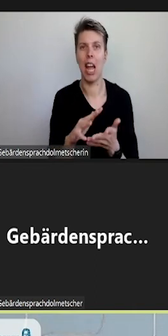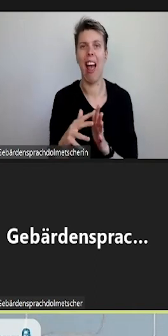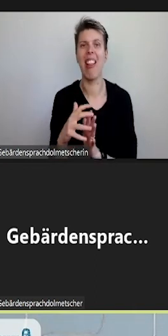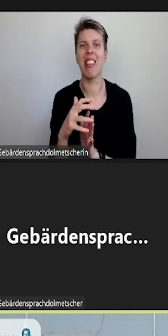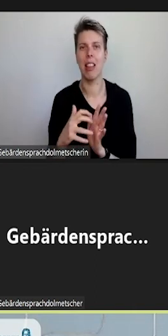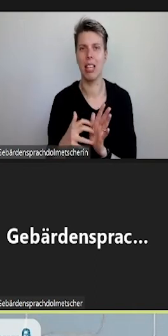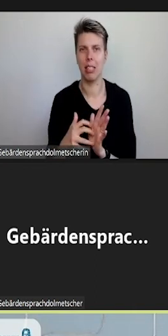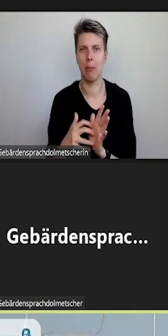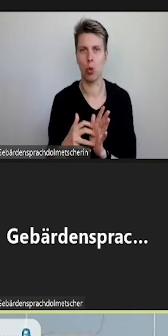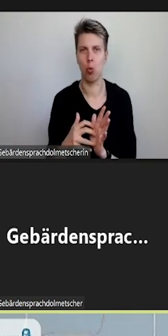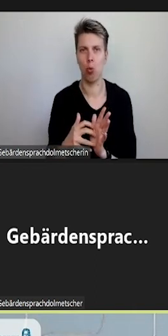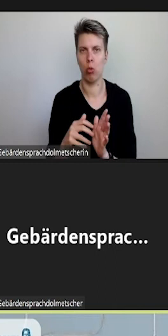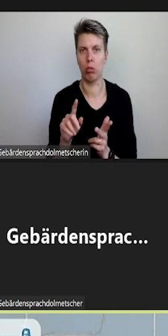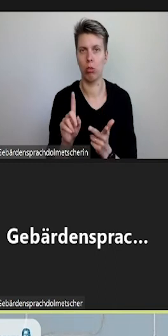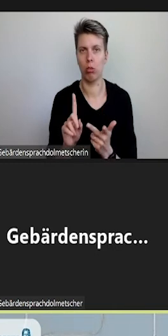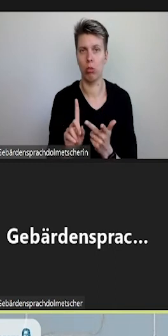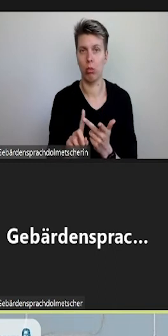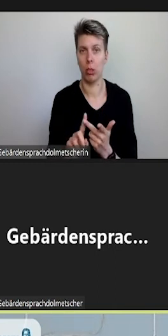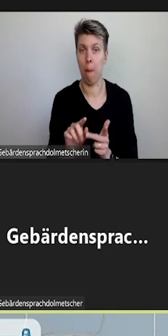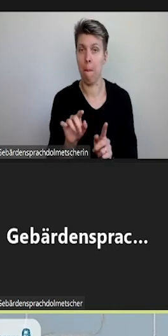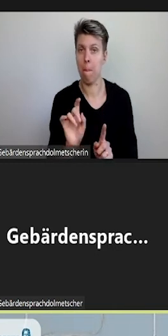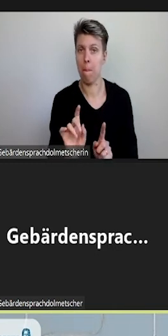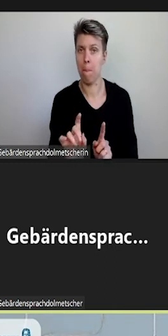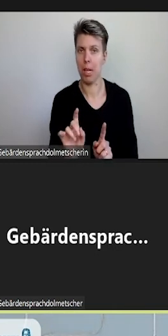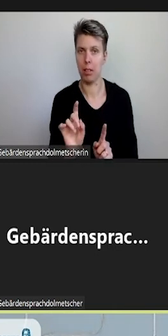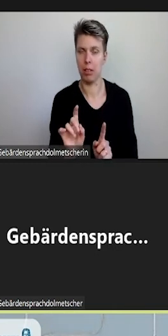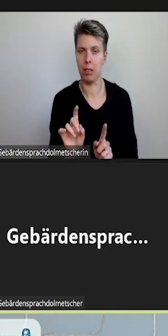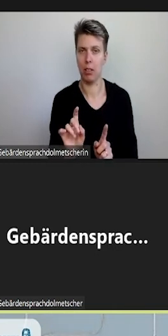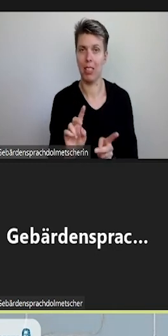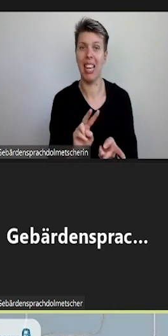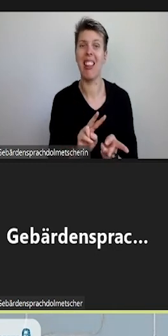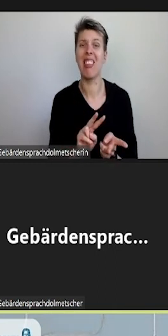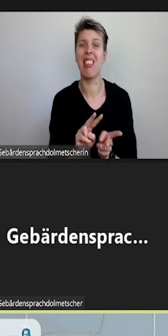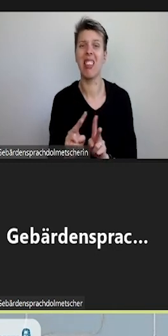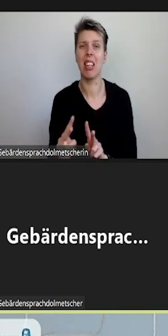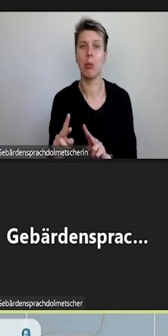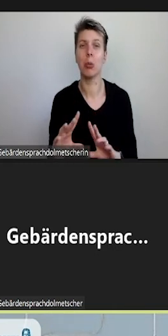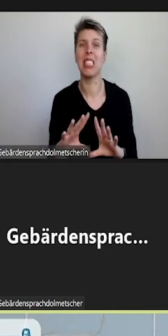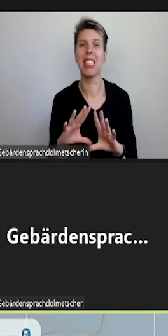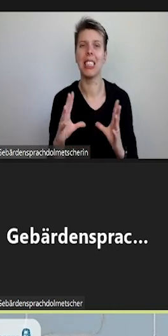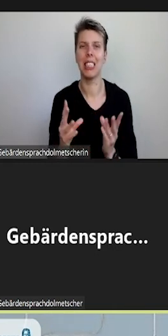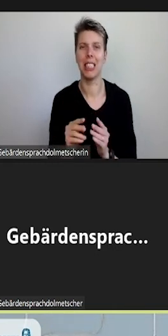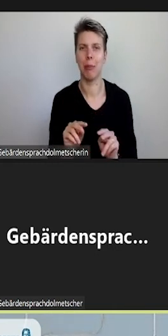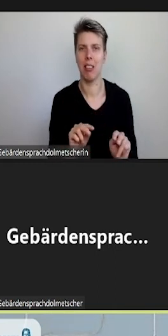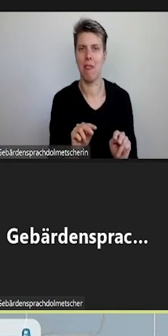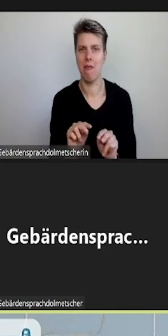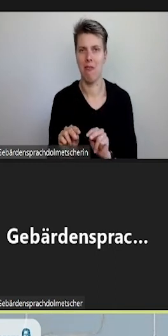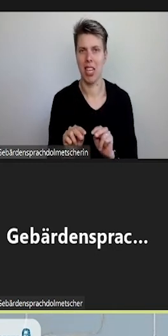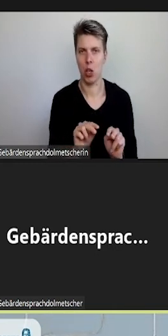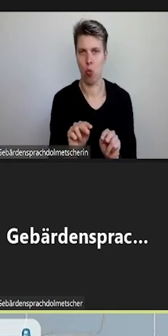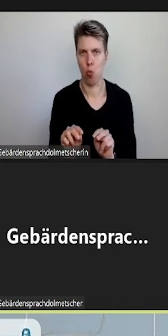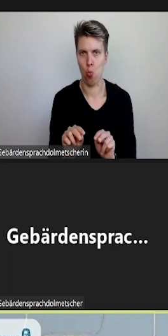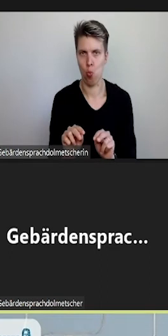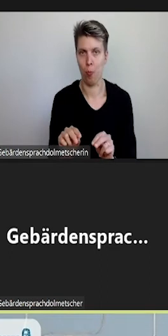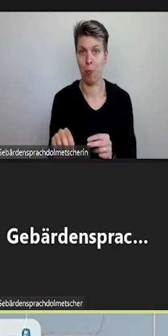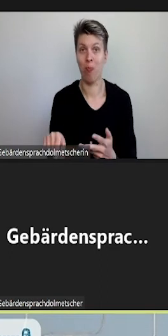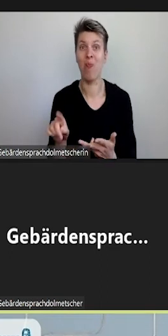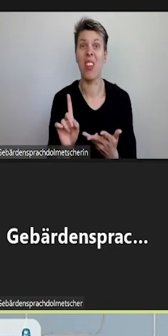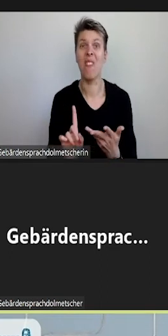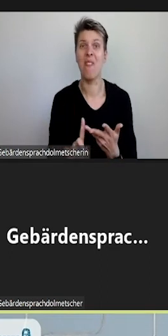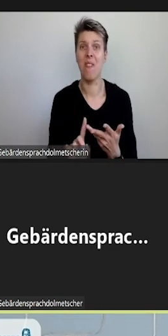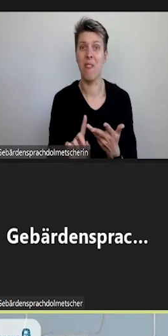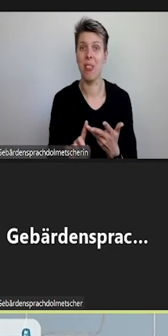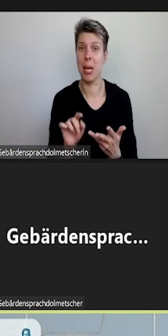Der nächste Button ist für eine Transkription des gesamten Videos. Der vierte Button